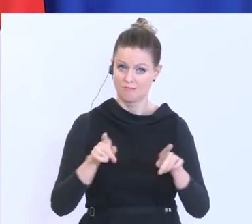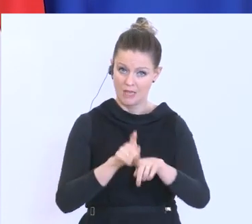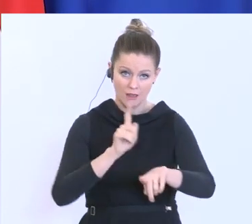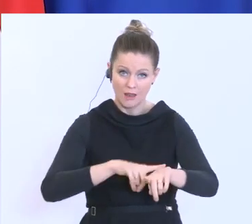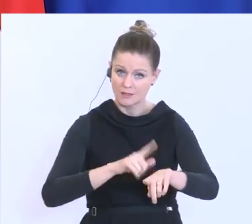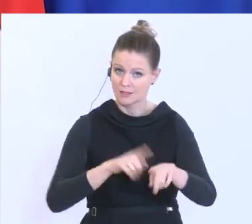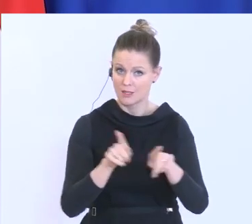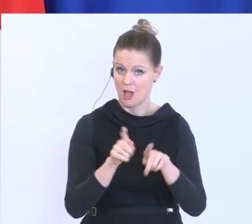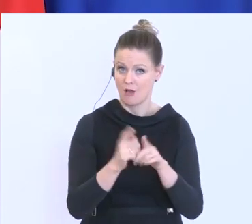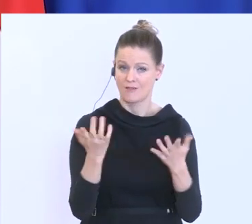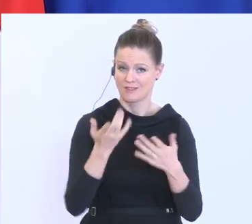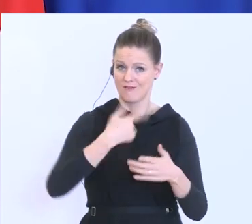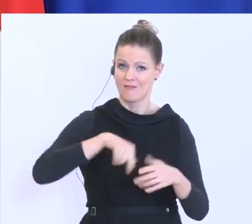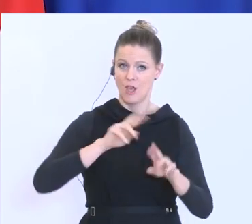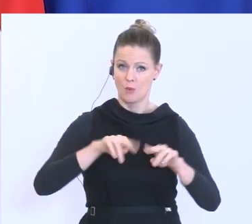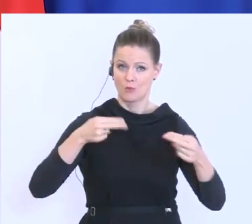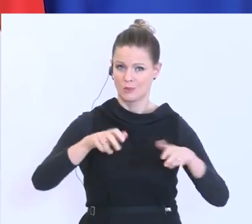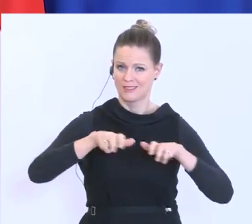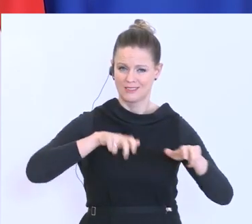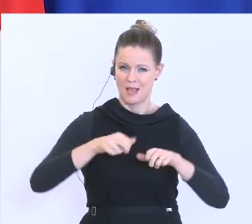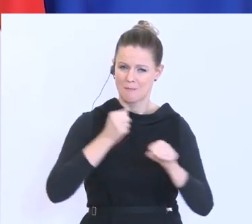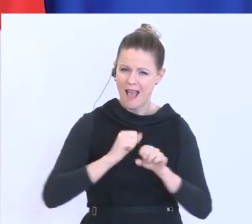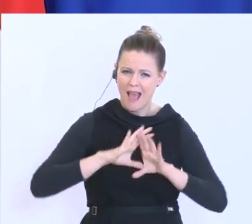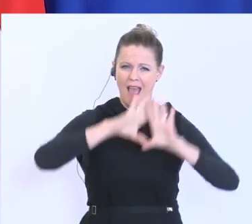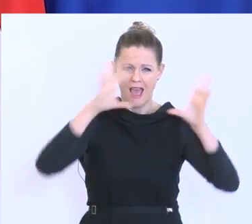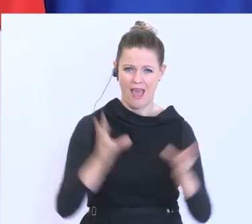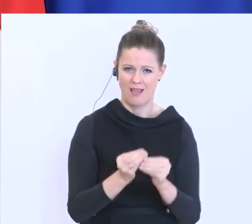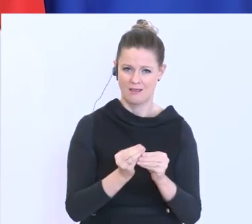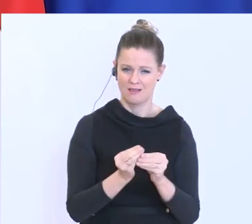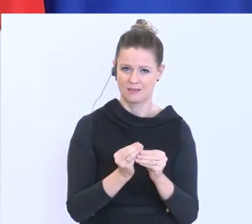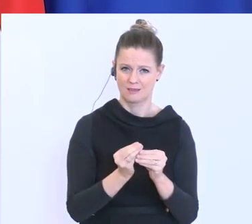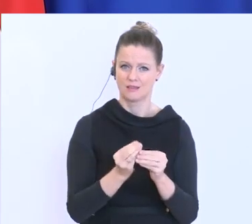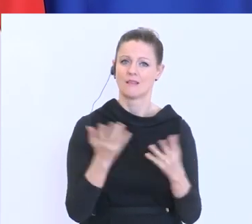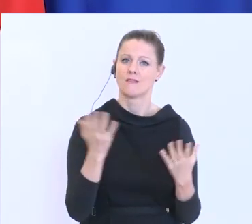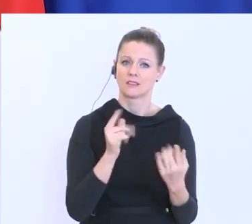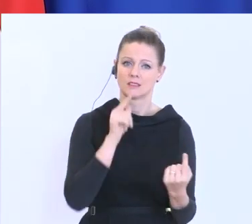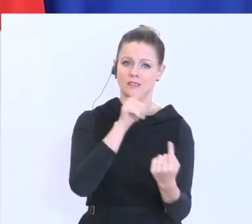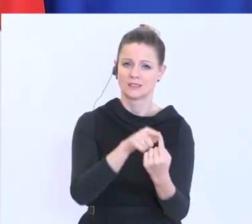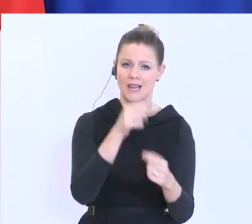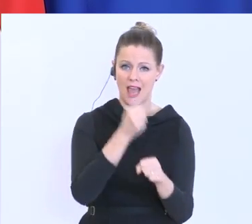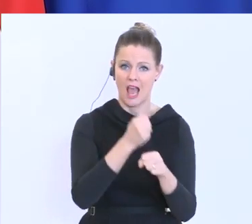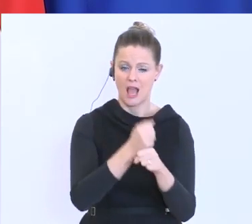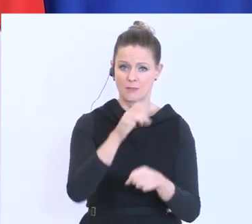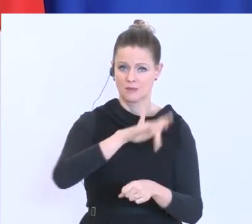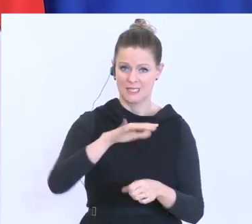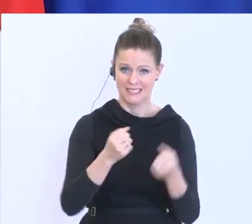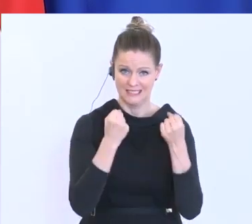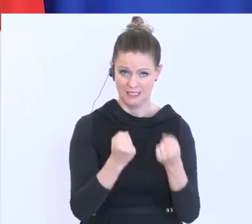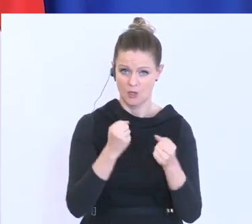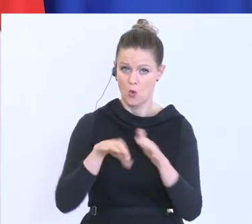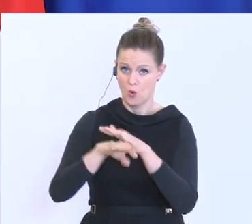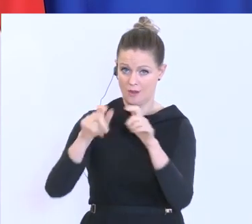tun wir als Bundesregierung alles, um so viele Arbeitsplätze zu sichern und Unternehmen zu helfen.